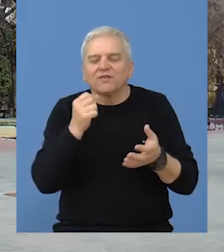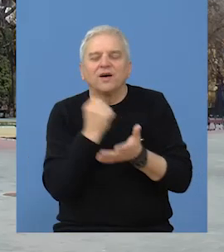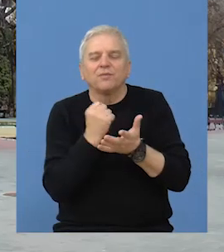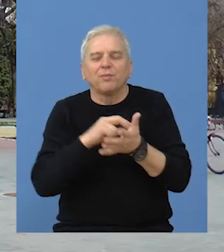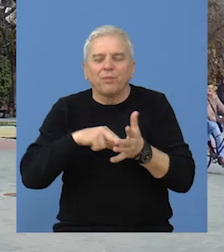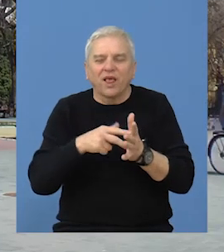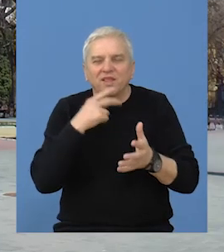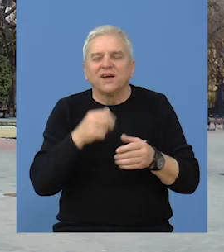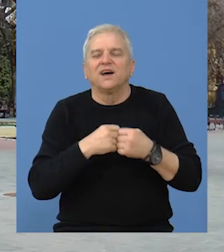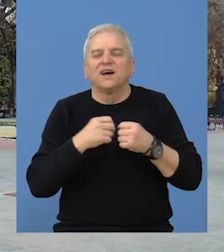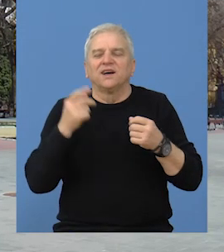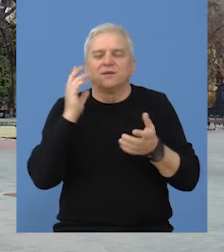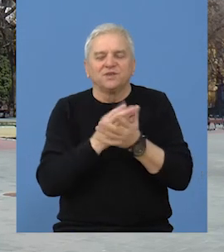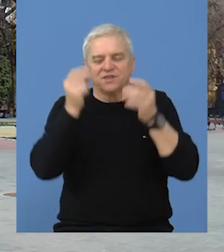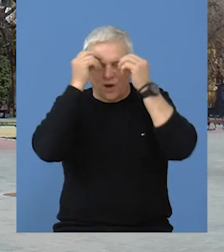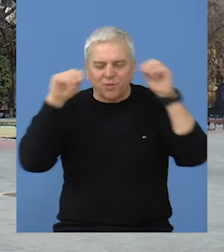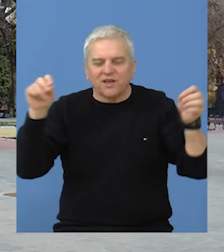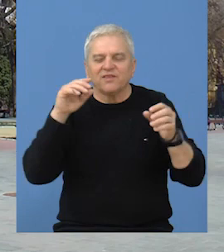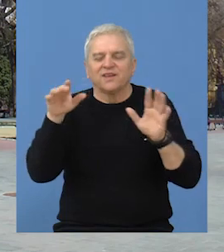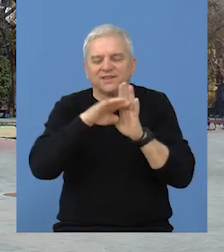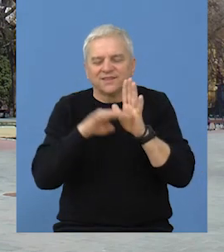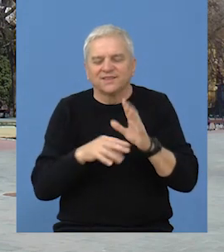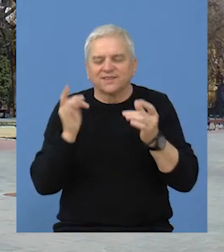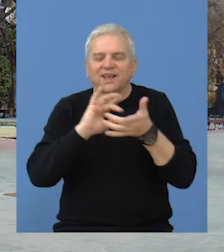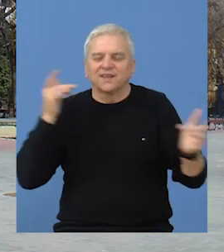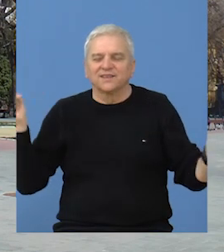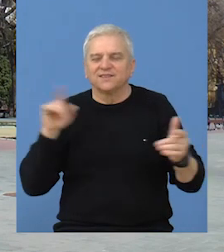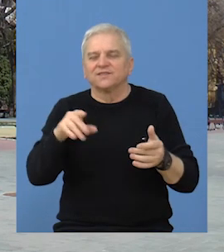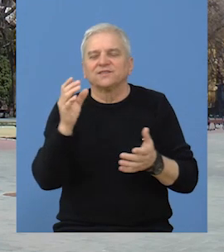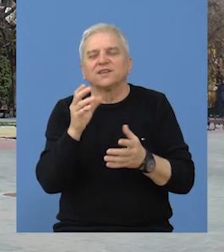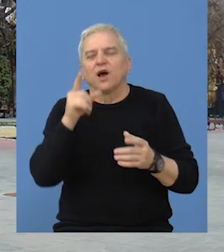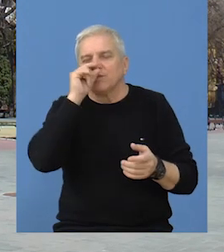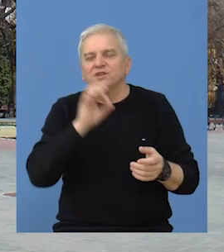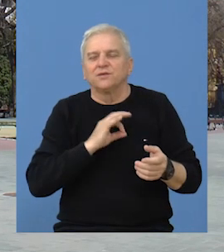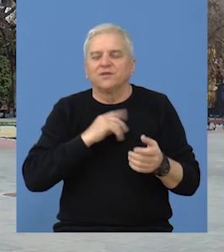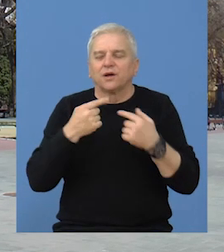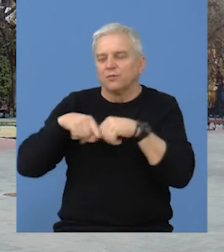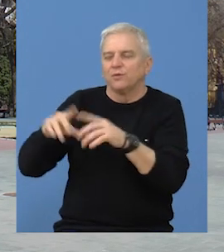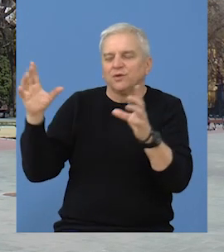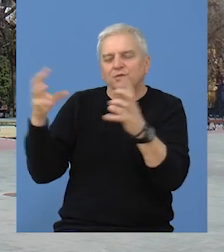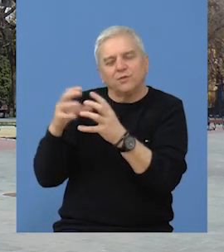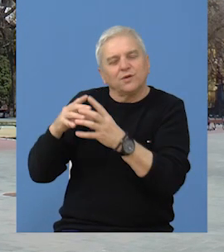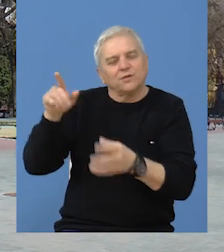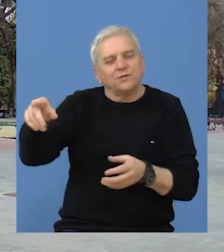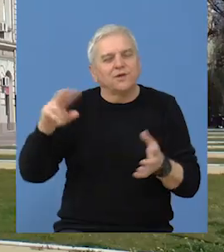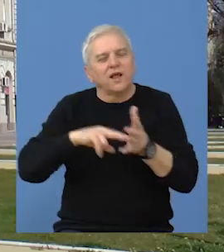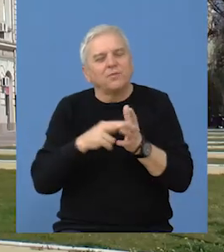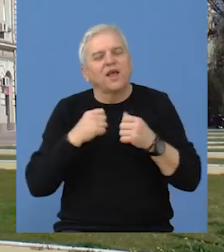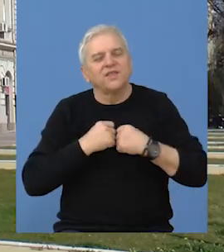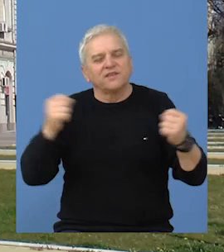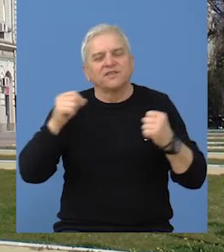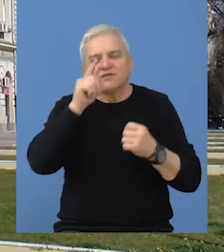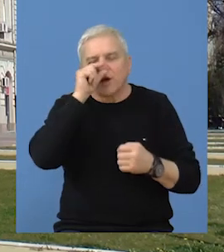plana razvoja biće objavljivane na zvaničnoj stranici Opštine Bečej u okviru posebnog banera pod nazivom